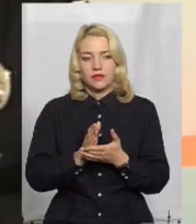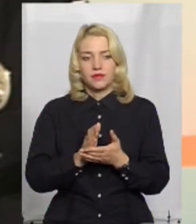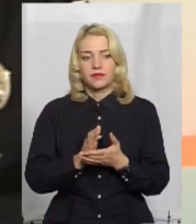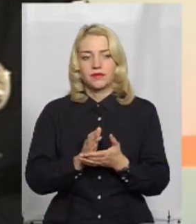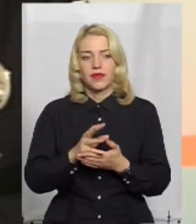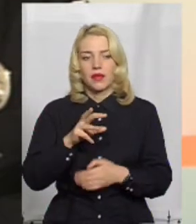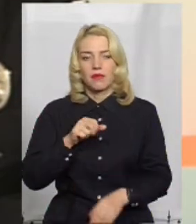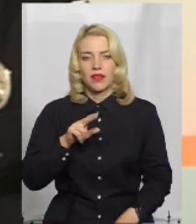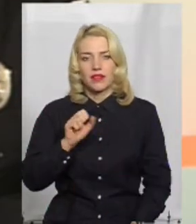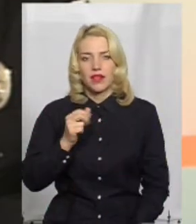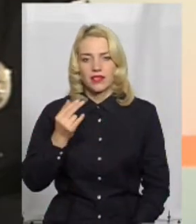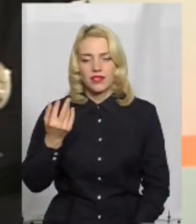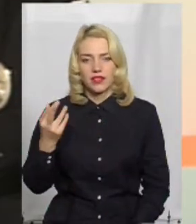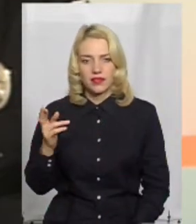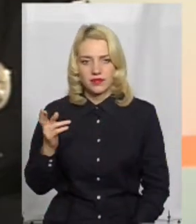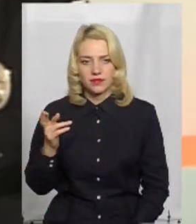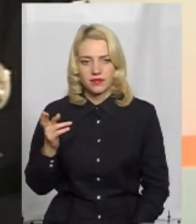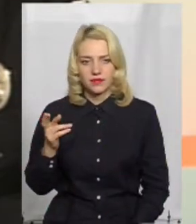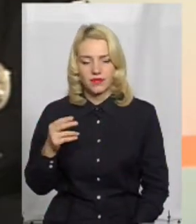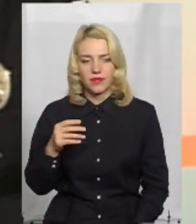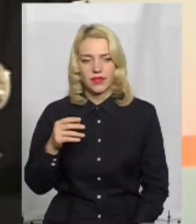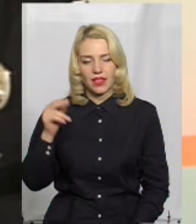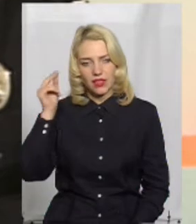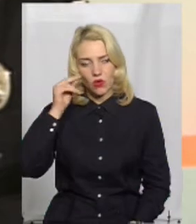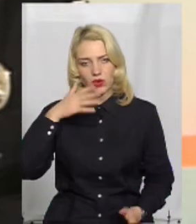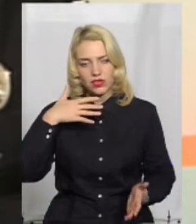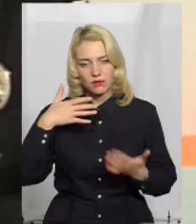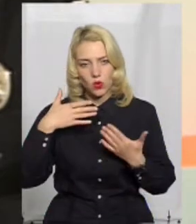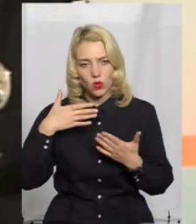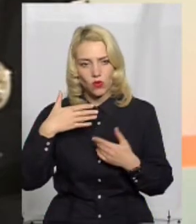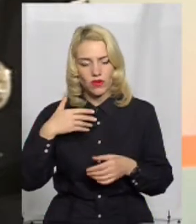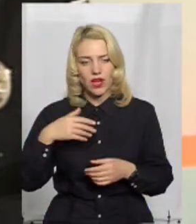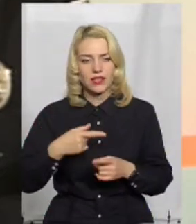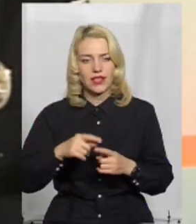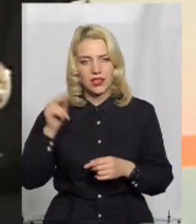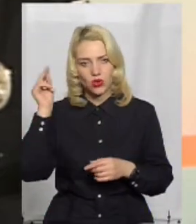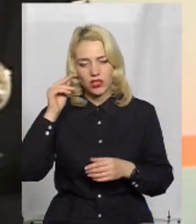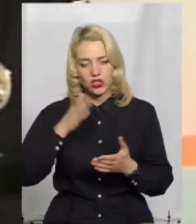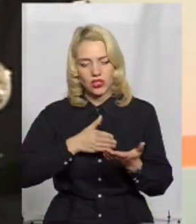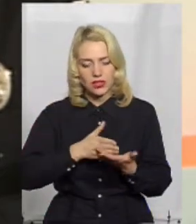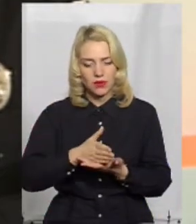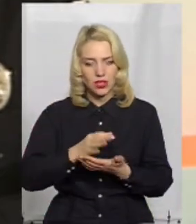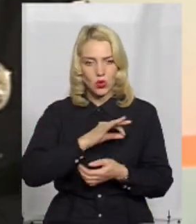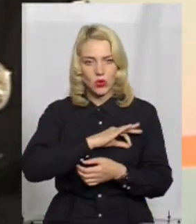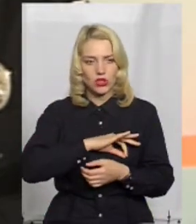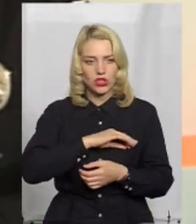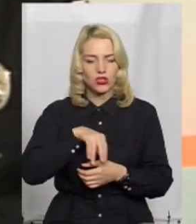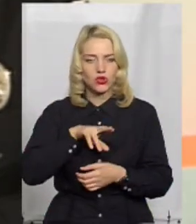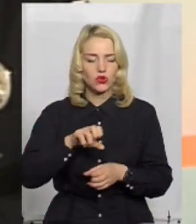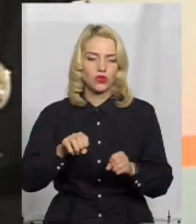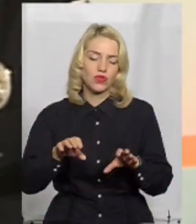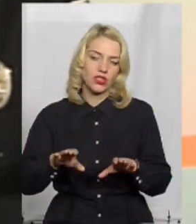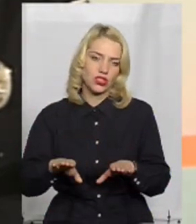медіація, є теорія спілкування, також певні теоретичні аспекти юридичні щодо